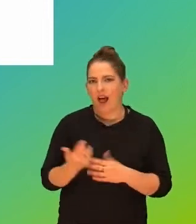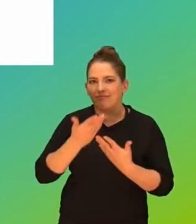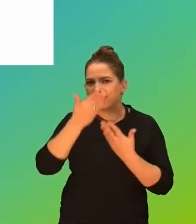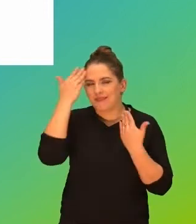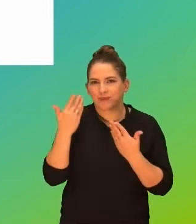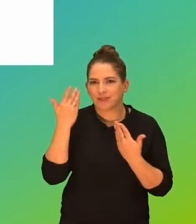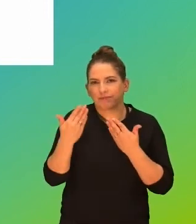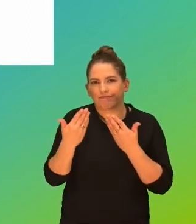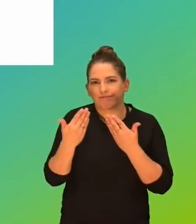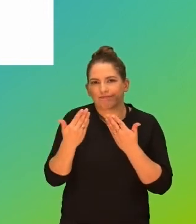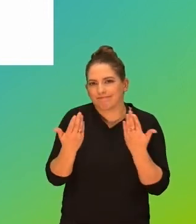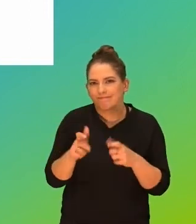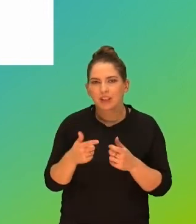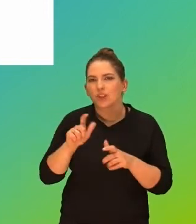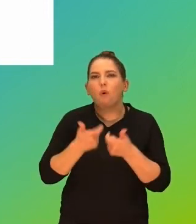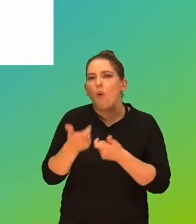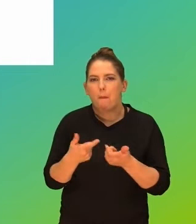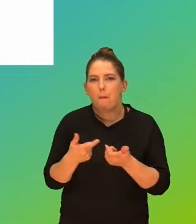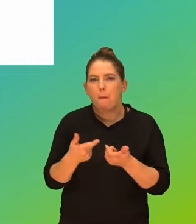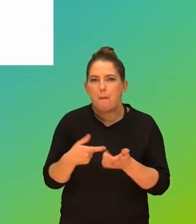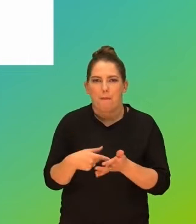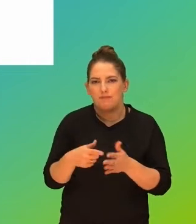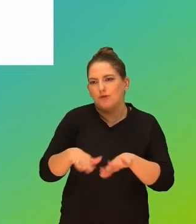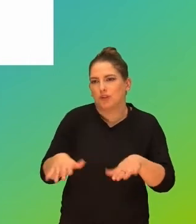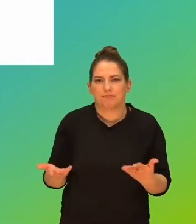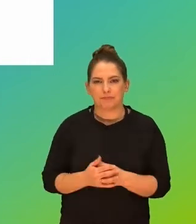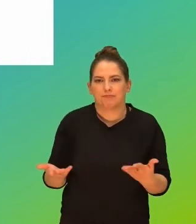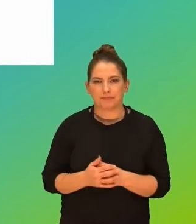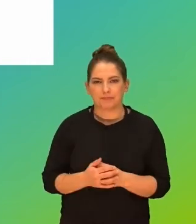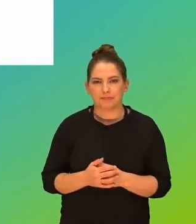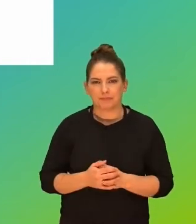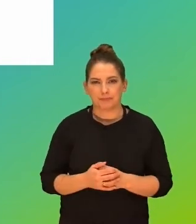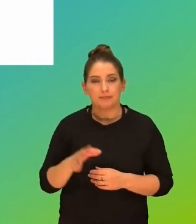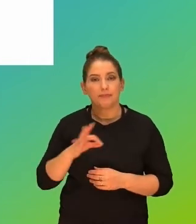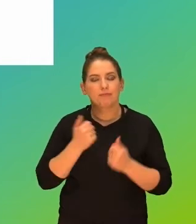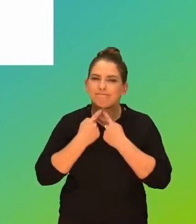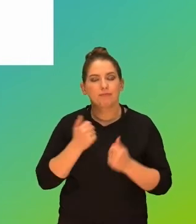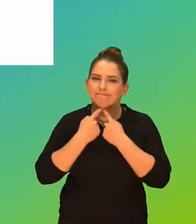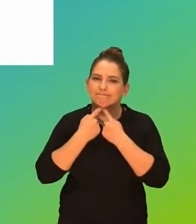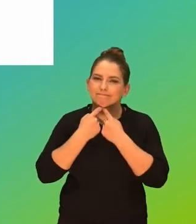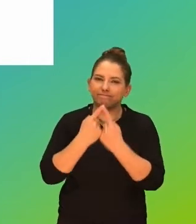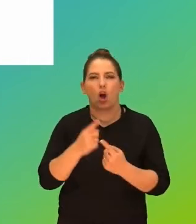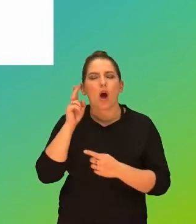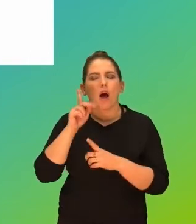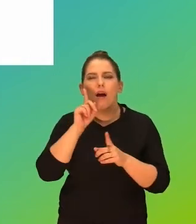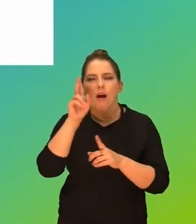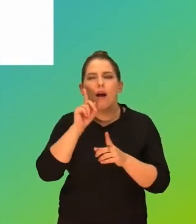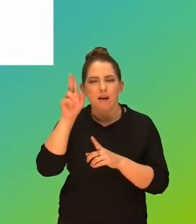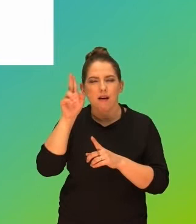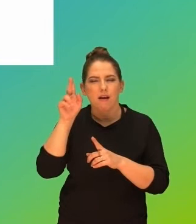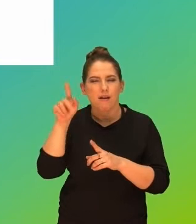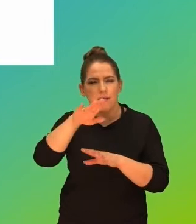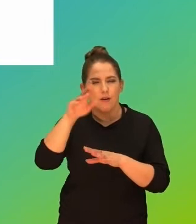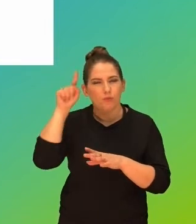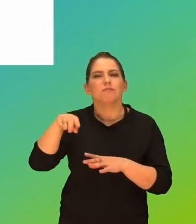wiedzą tak naprawdę, co to robi ich dzieciom. I mój duży apel do Państwa, rozmawiajcie, rozmawiajcie z